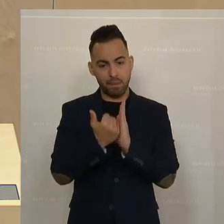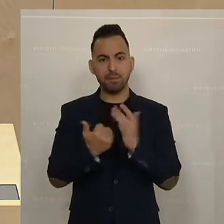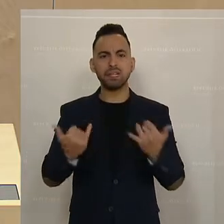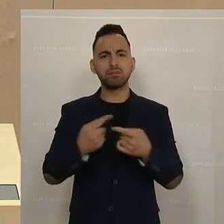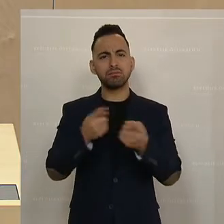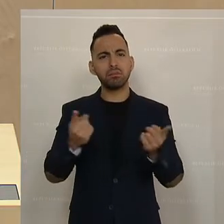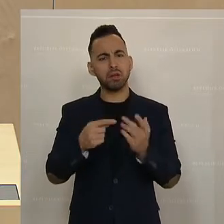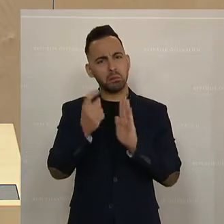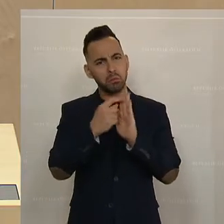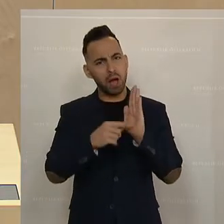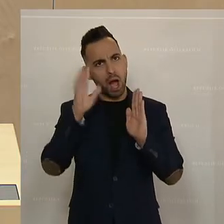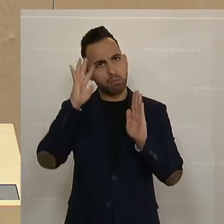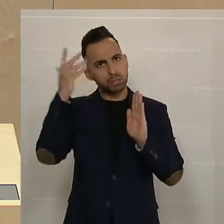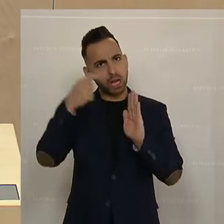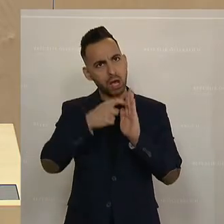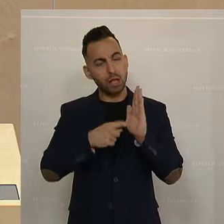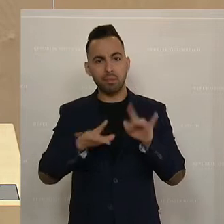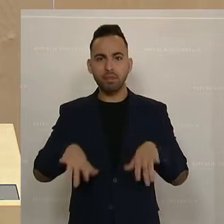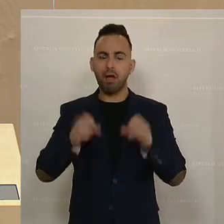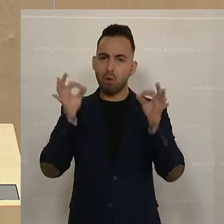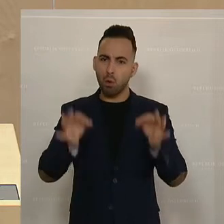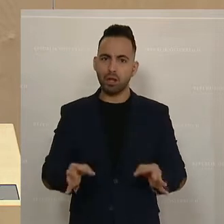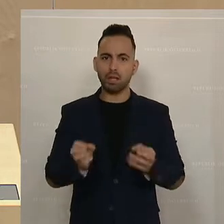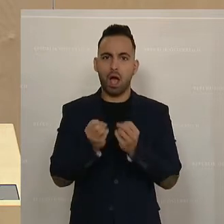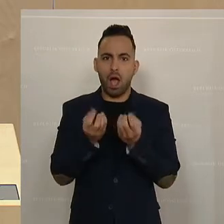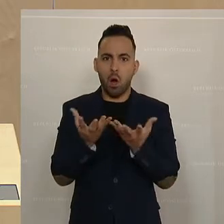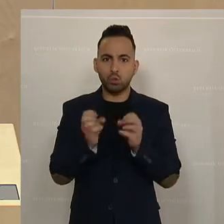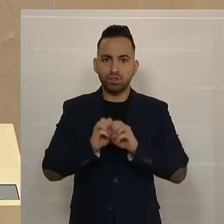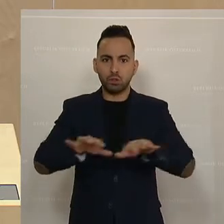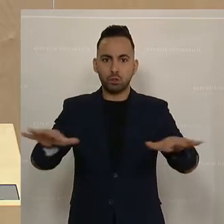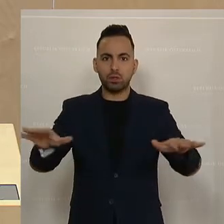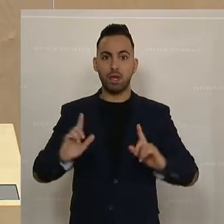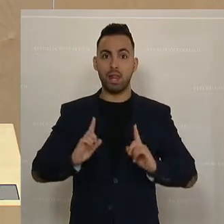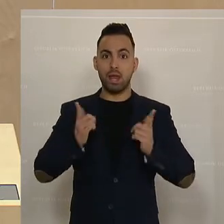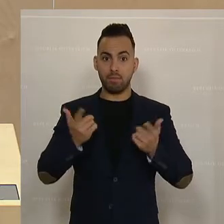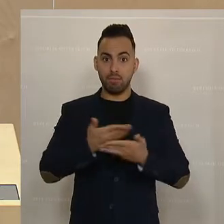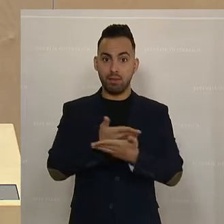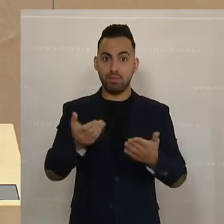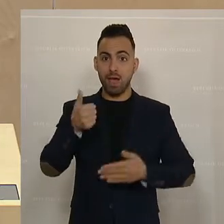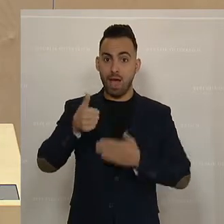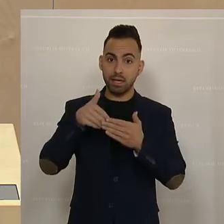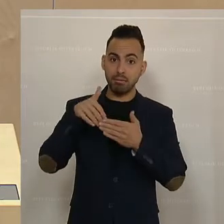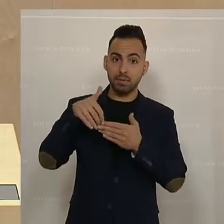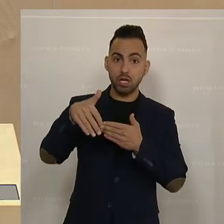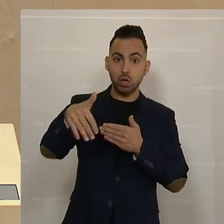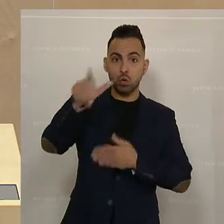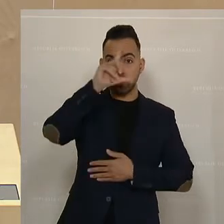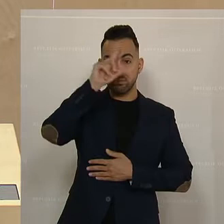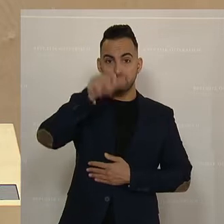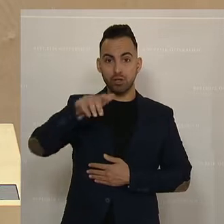abstrakte Punkte, aber sie haben eine ganz konkrete Auswirkung auf die Lebensrealität von einer Million Menschen, die in Österreich